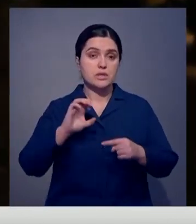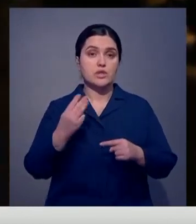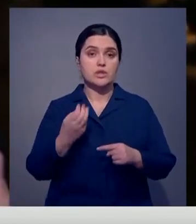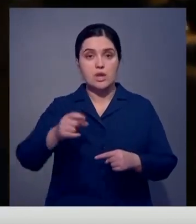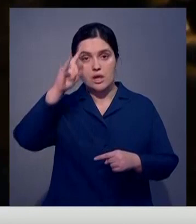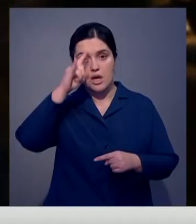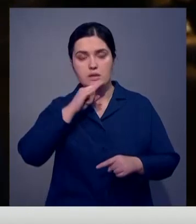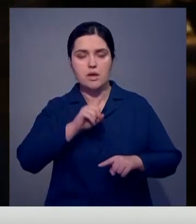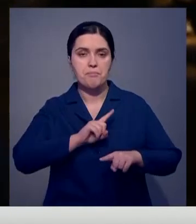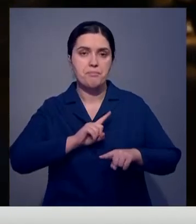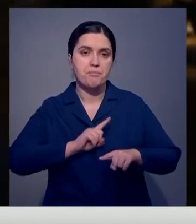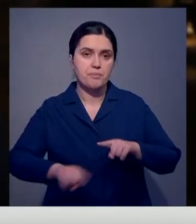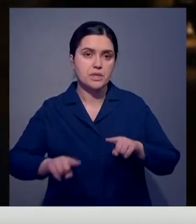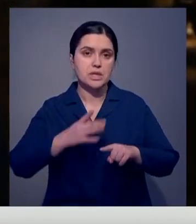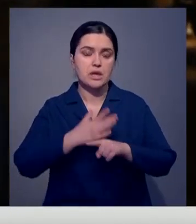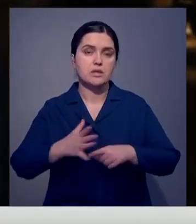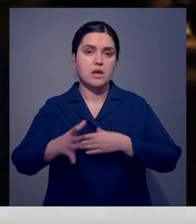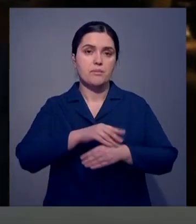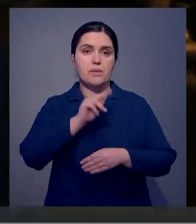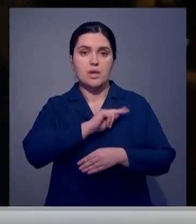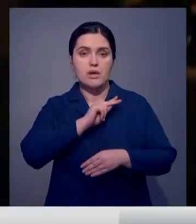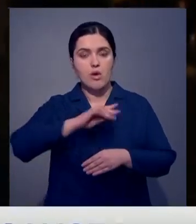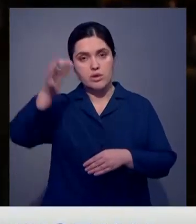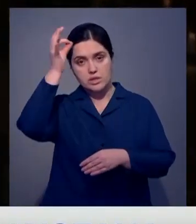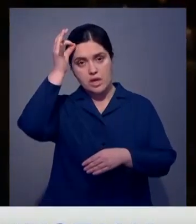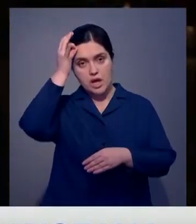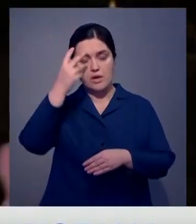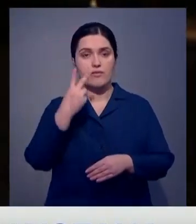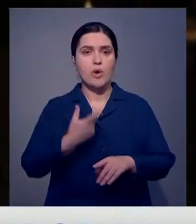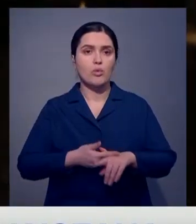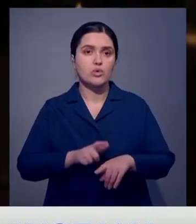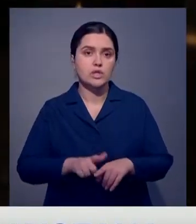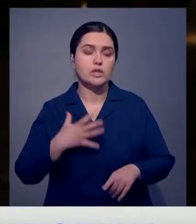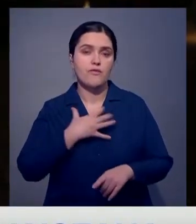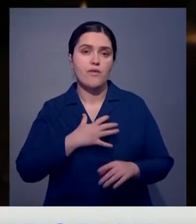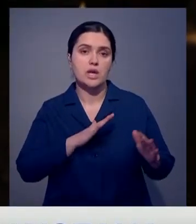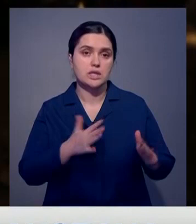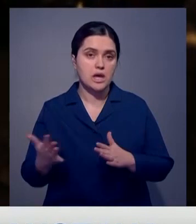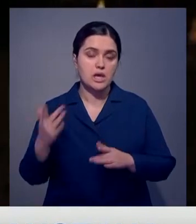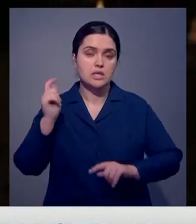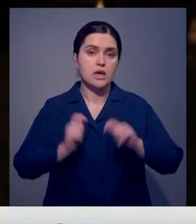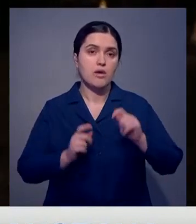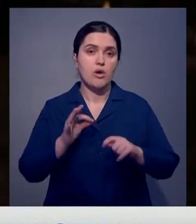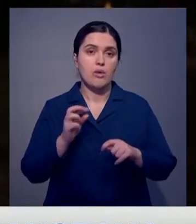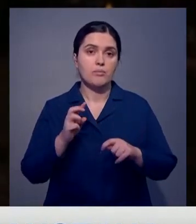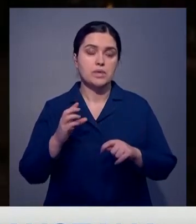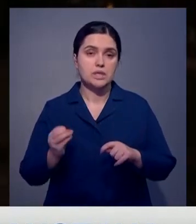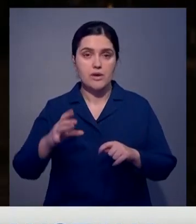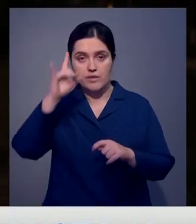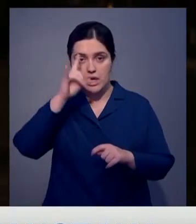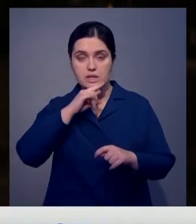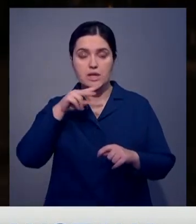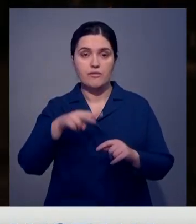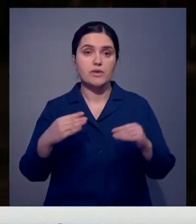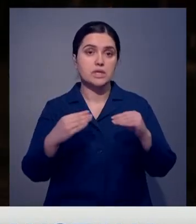и Казахстан быстро стали очень хорошими партнерами. Вспоминаются два очень важных события. Это саммит ОБСЕ в Казахстане в 2010